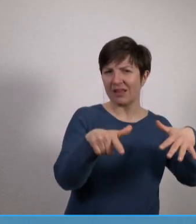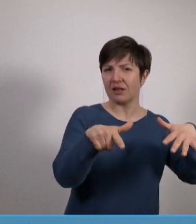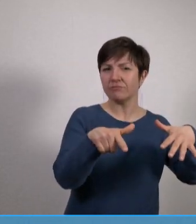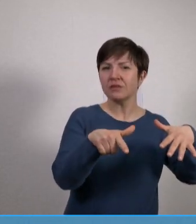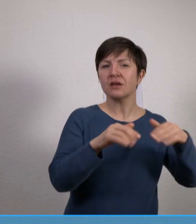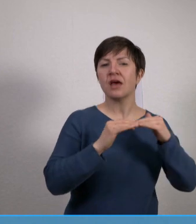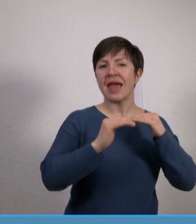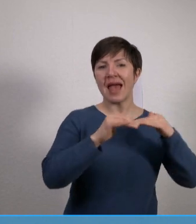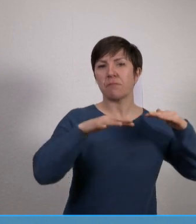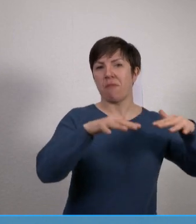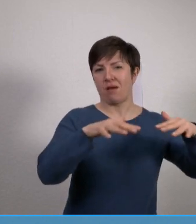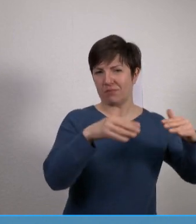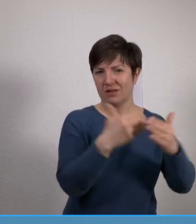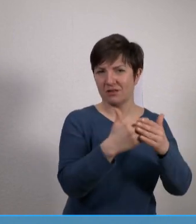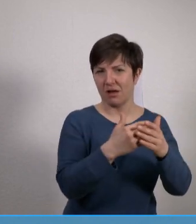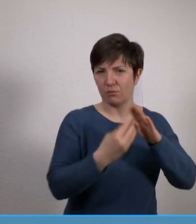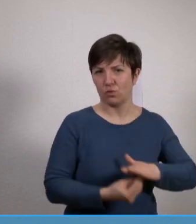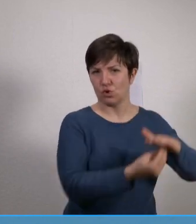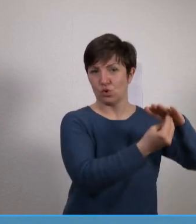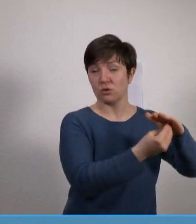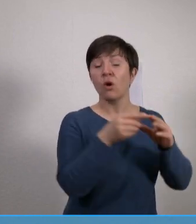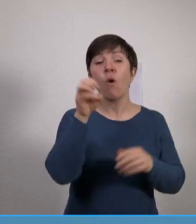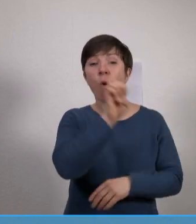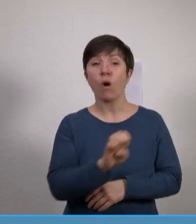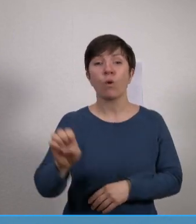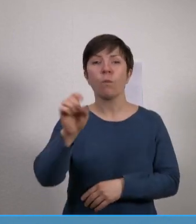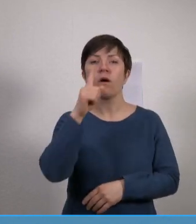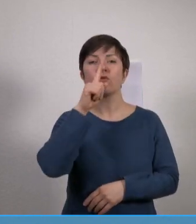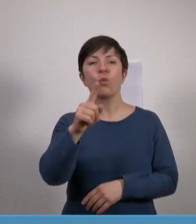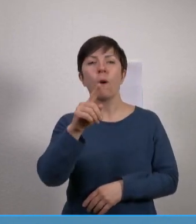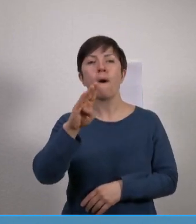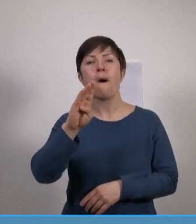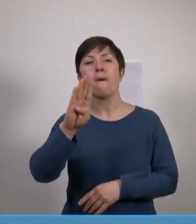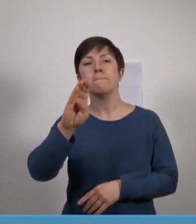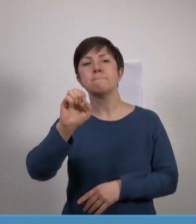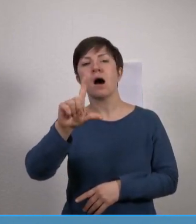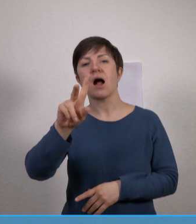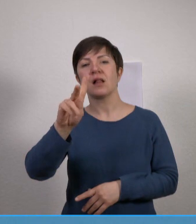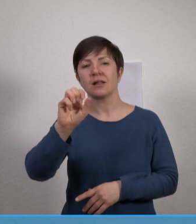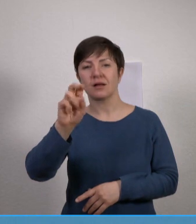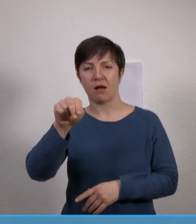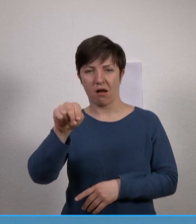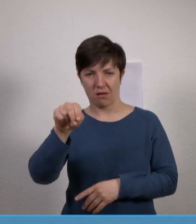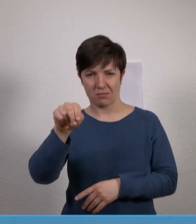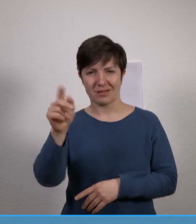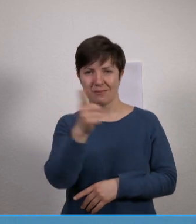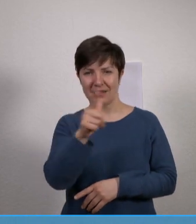innereuropäische Einsatz war bisher in der Tat der Einsatz auf der Balkanroute 2015, wo Herr Dr. Schäuber schon